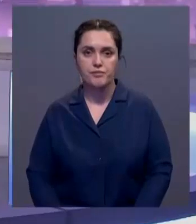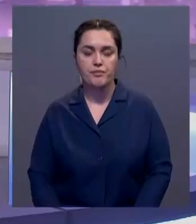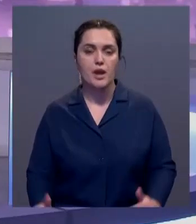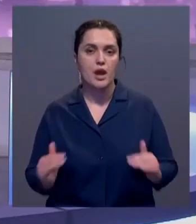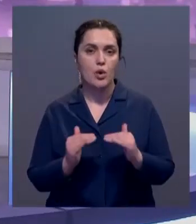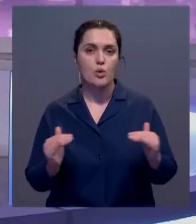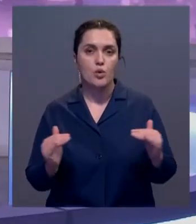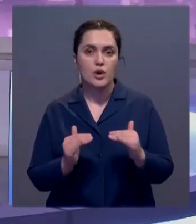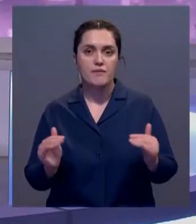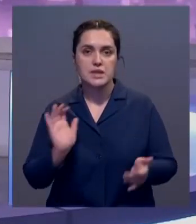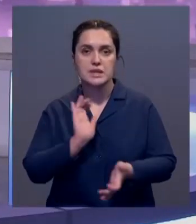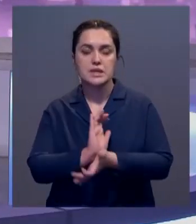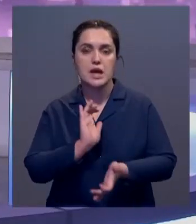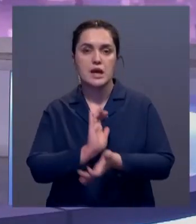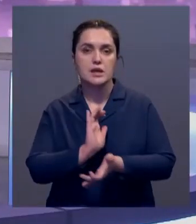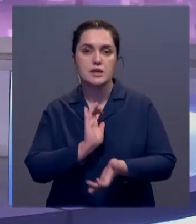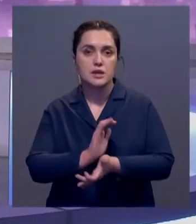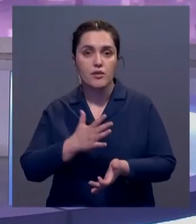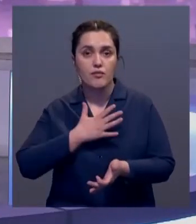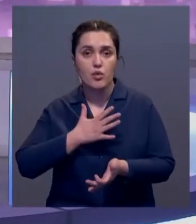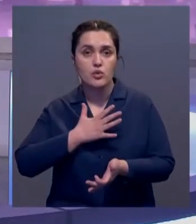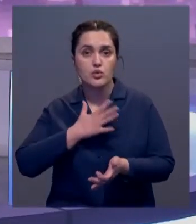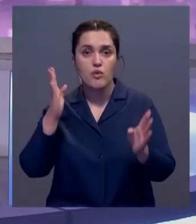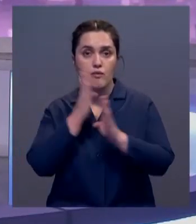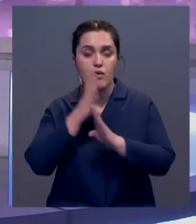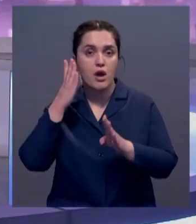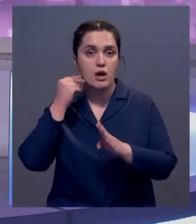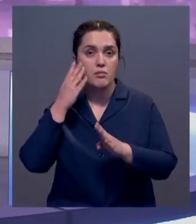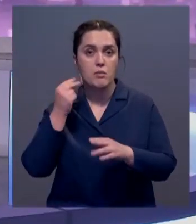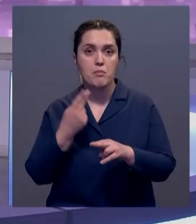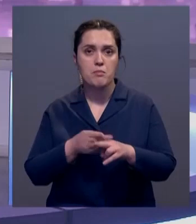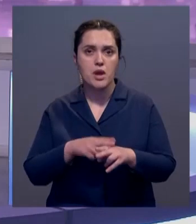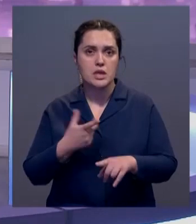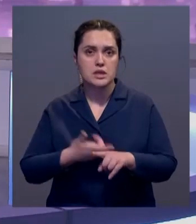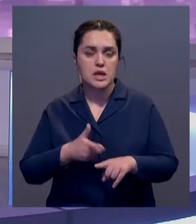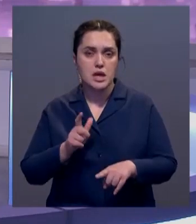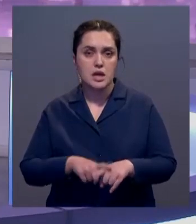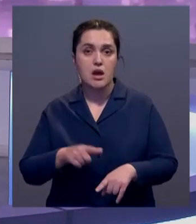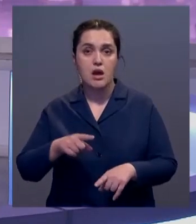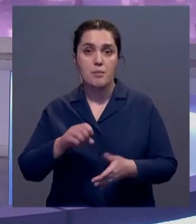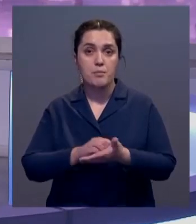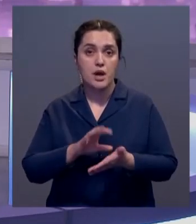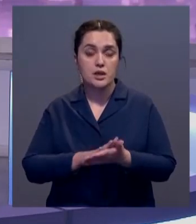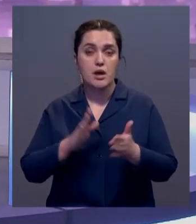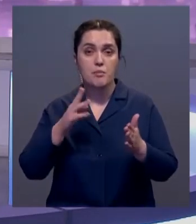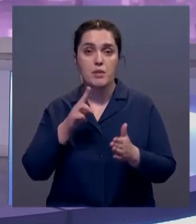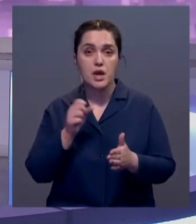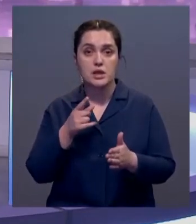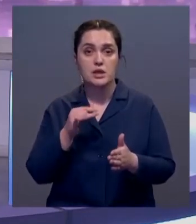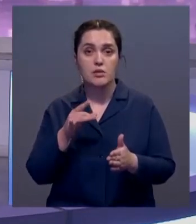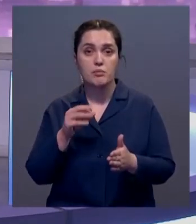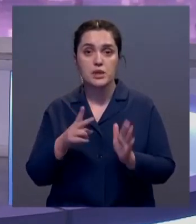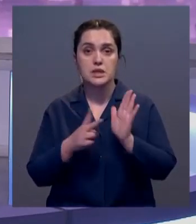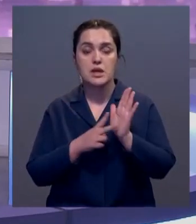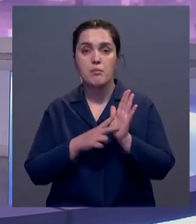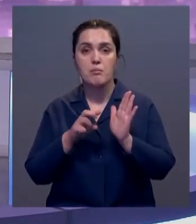Уровень загрязнения атмосферного воздуха в Алматы достиг критического показателя. По данным КАЗ Гидромета, он составляет 7 баллов